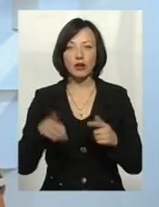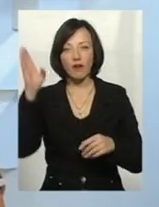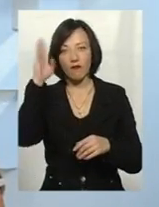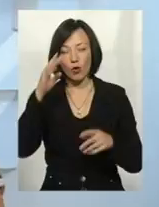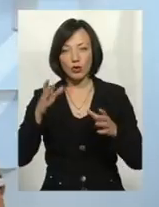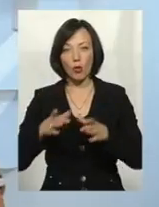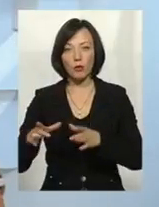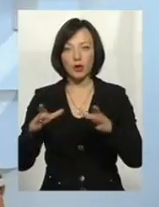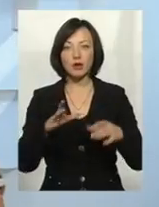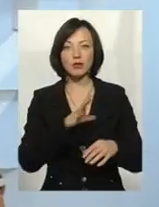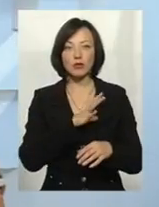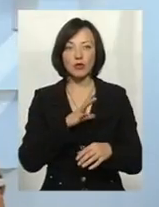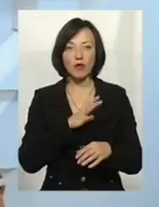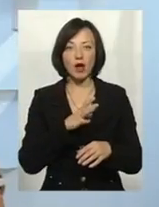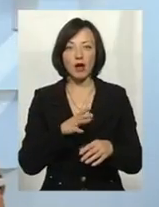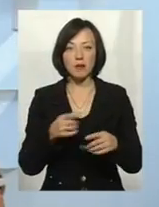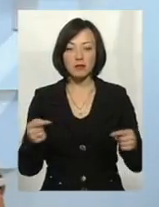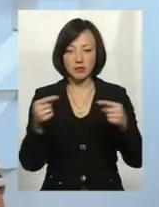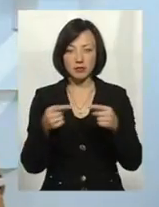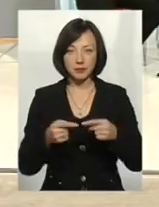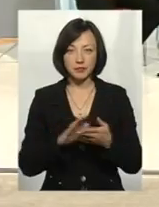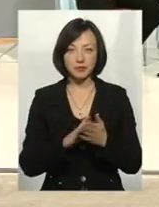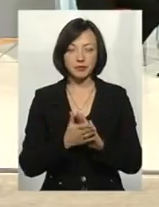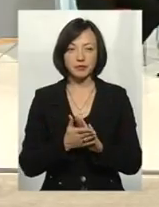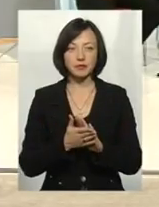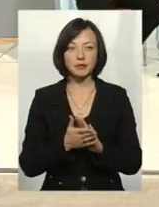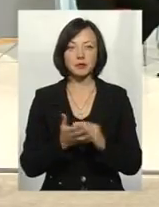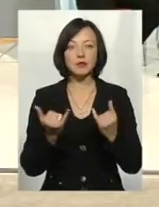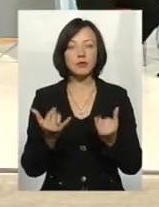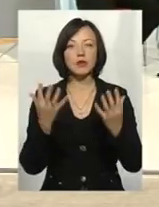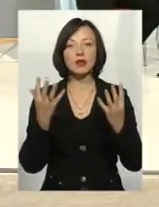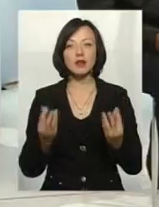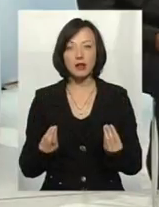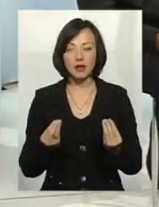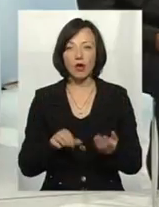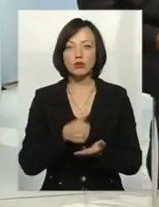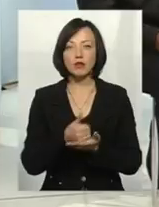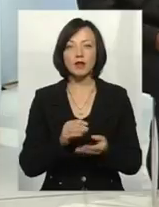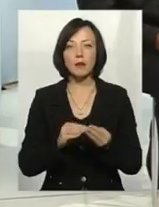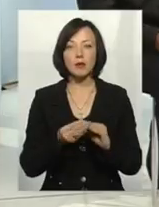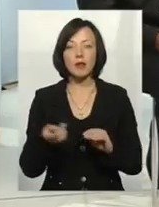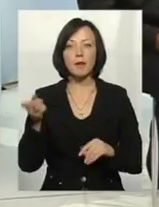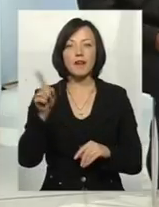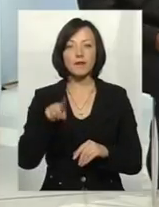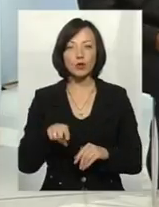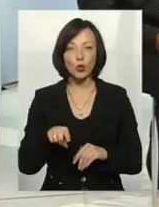'єкт був приведений у належний стан. Ви розумієте, на сьогоднішній день, на мою думку, основна проблема в тому,